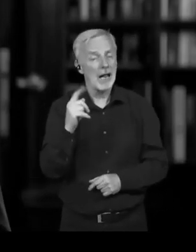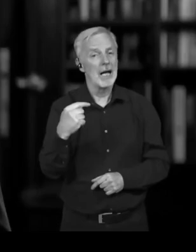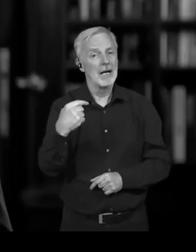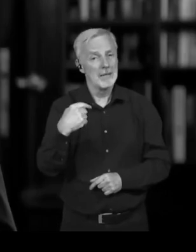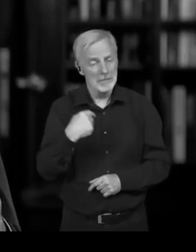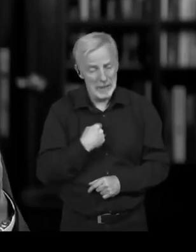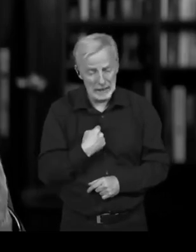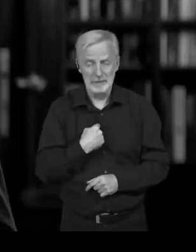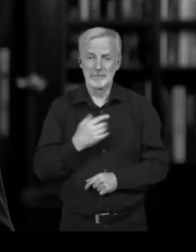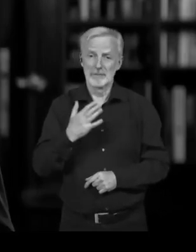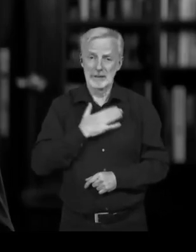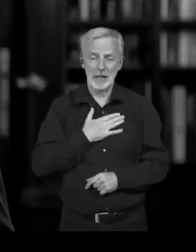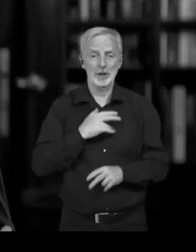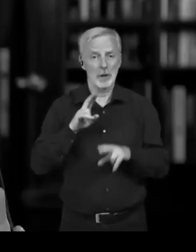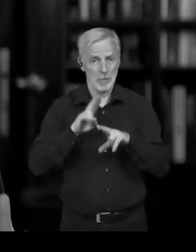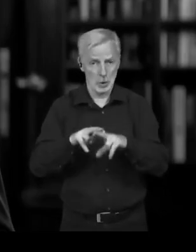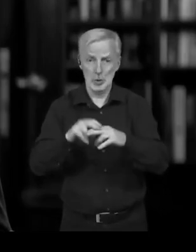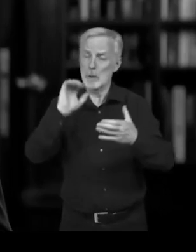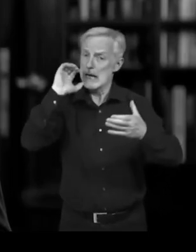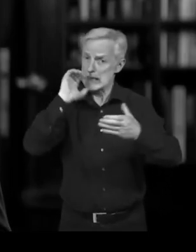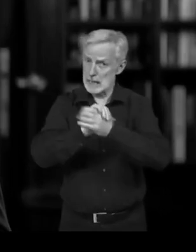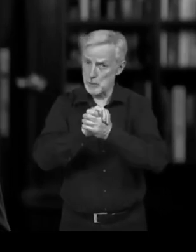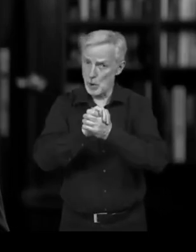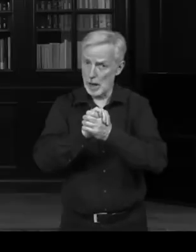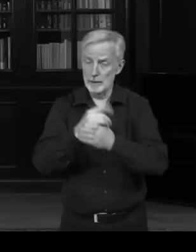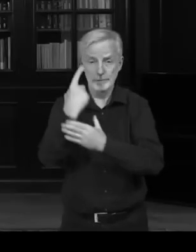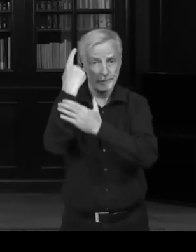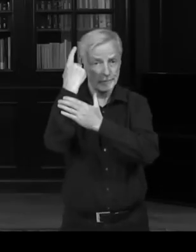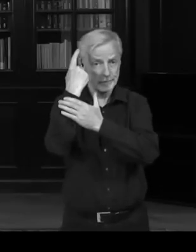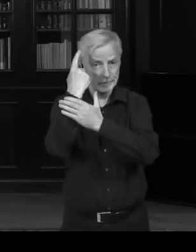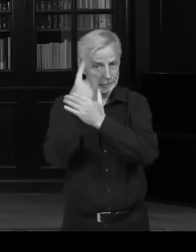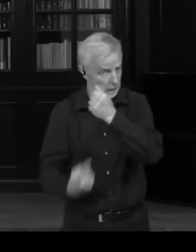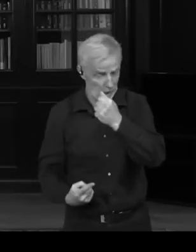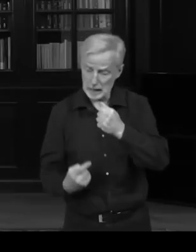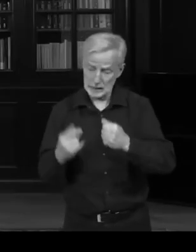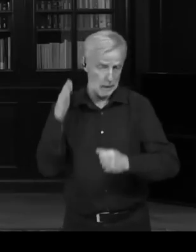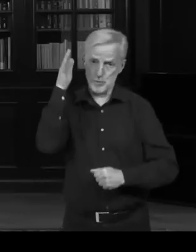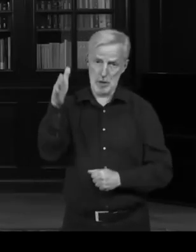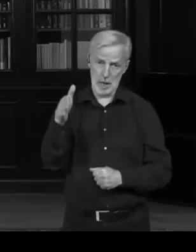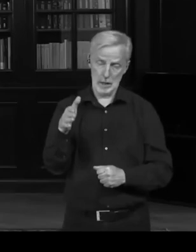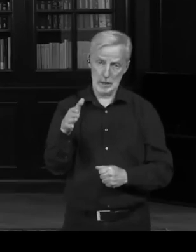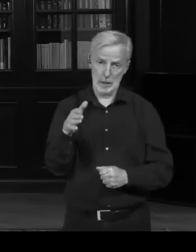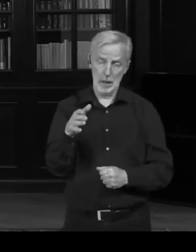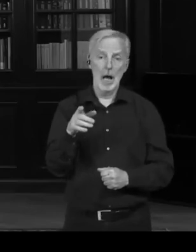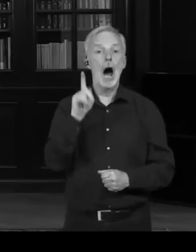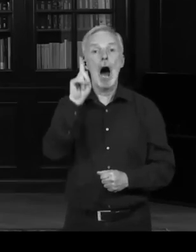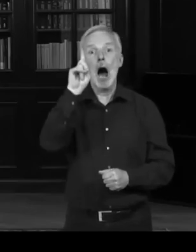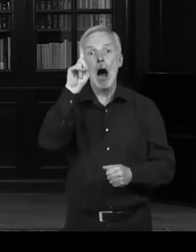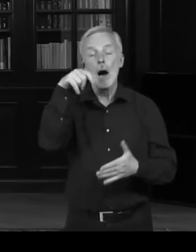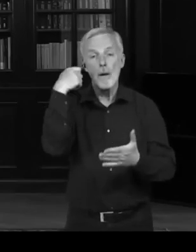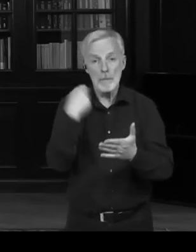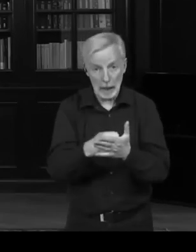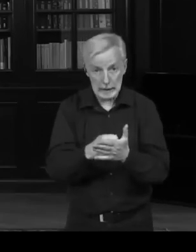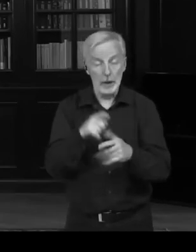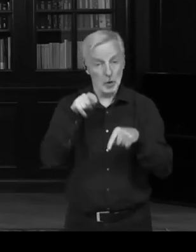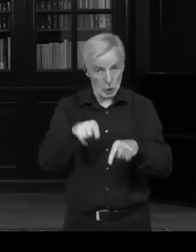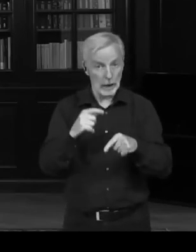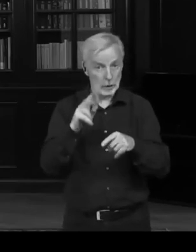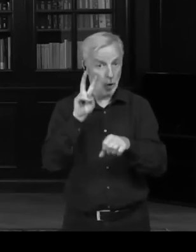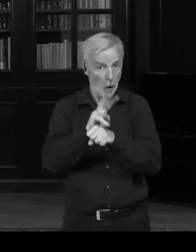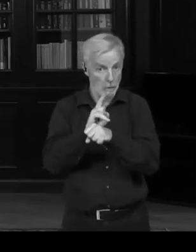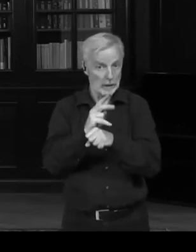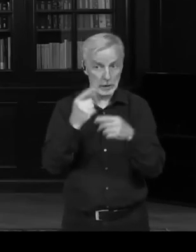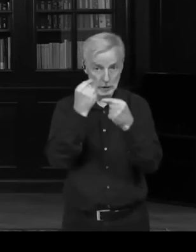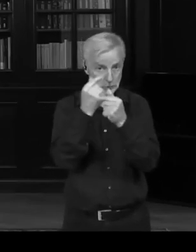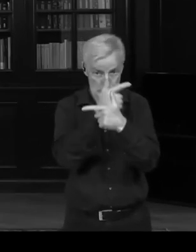roku. To teprve bude něco, protože věřte mi nebo ne, vláda se s tím na tím vůbec mazlit nebude a jak Fiala ve svém projevu uvedl,